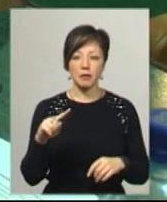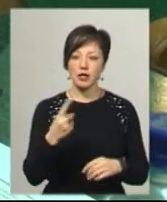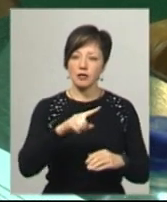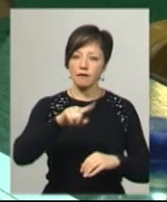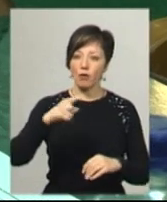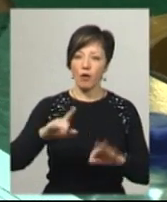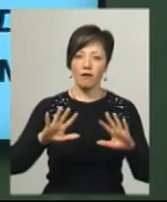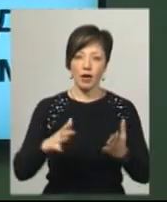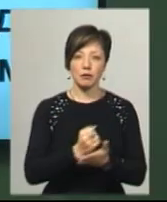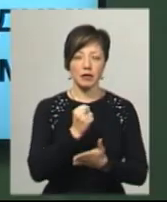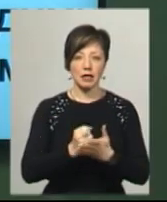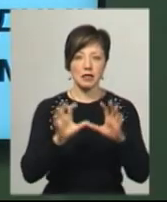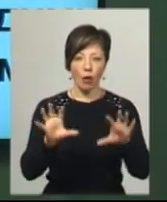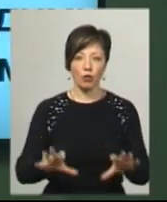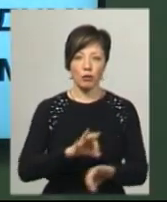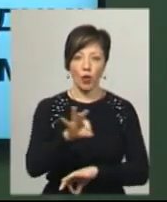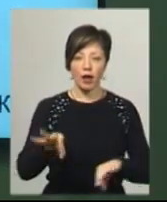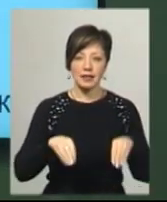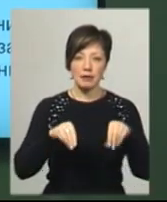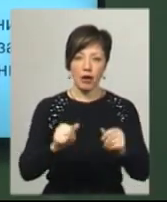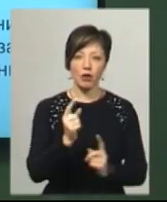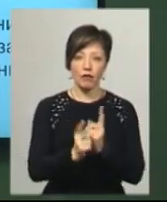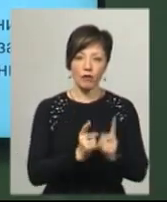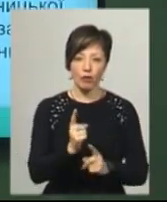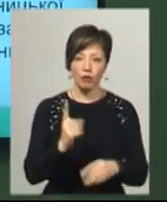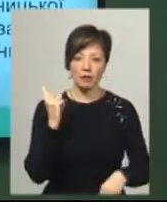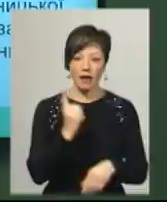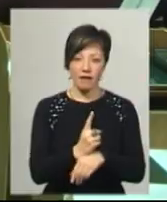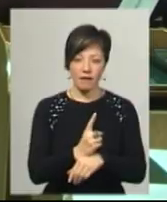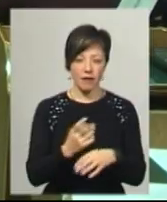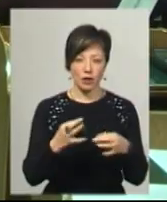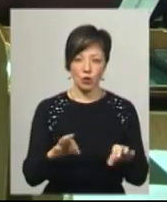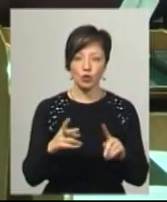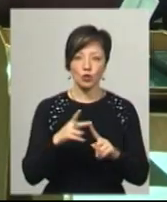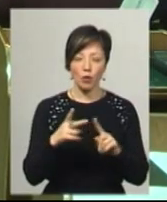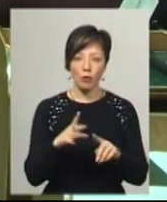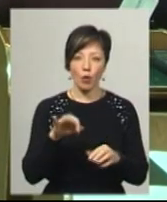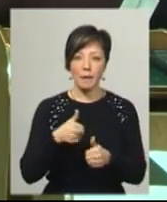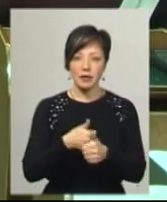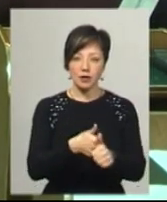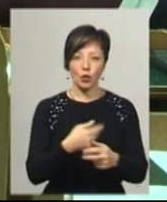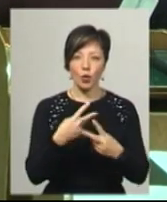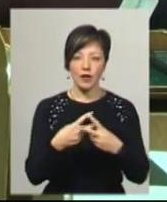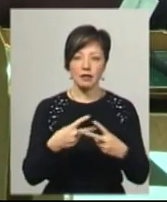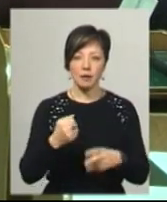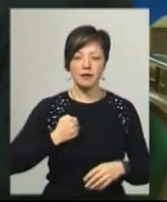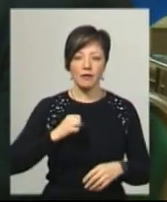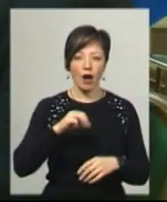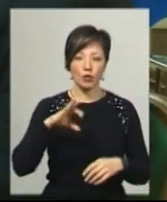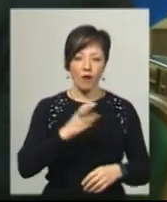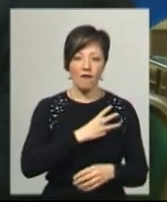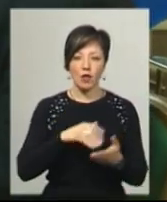з вимогами у разі прийняття законопроєкту про земельну реформу накласти на нього вето. Друге – щодо переслідування та ув'язнення бійців АТО та